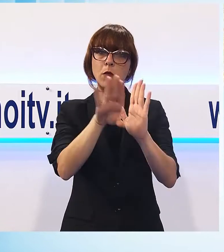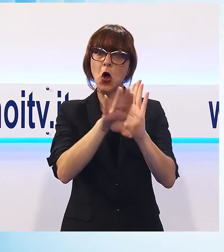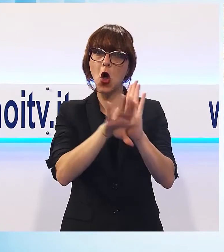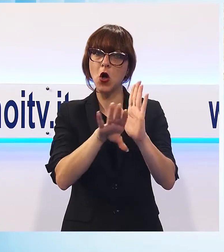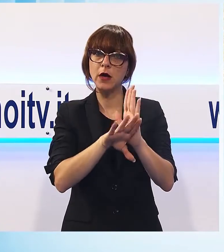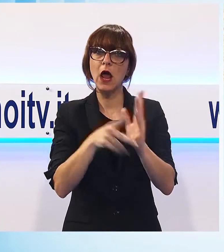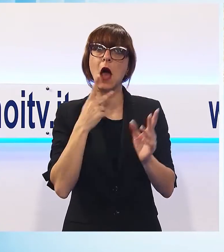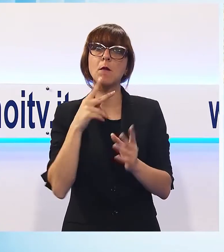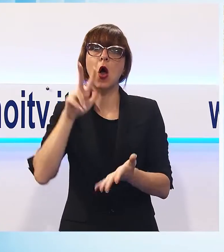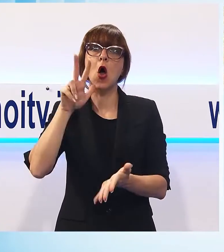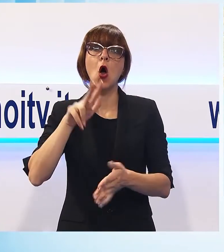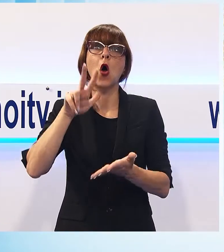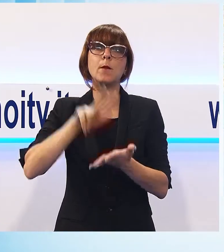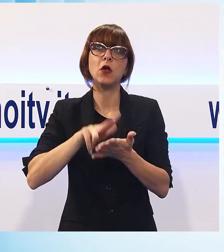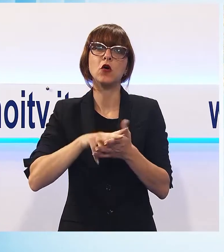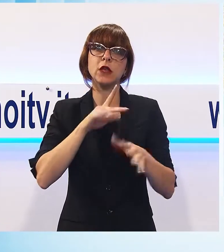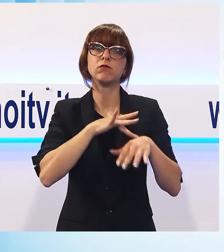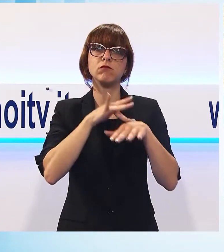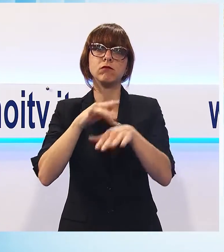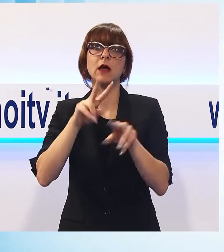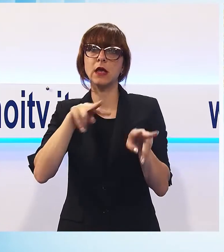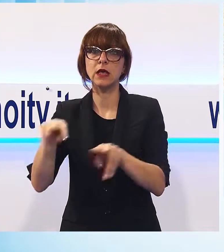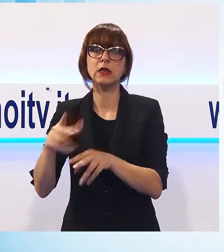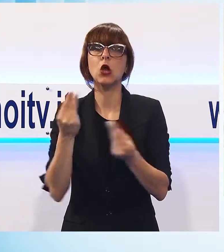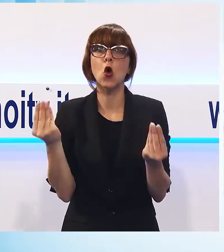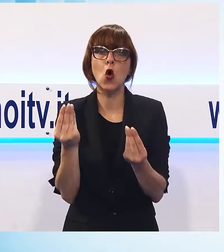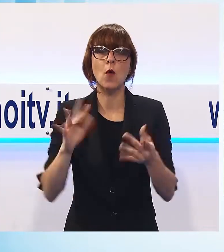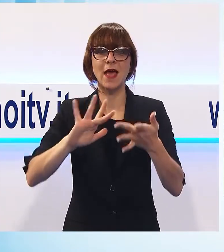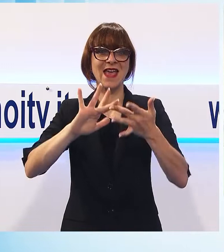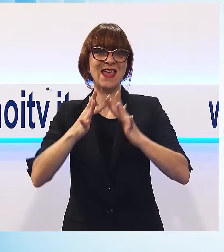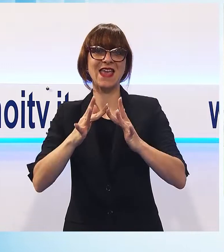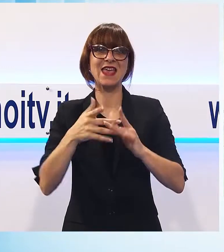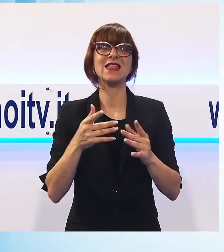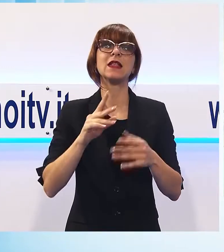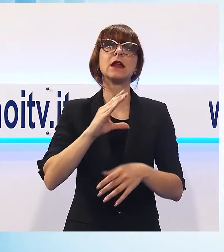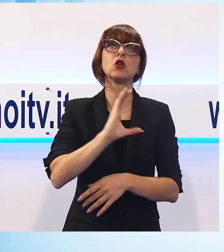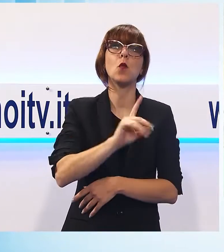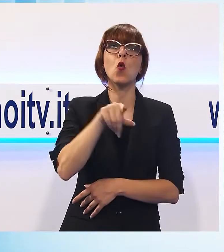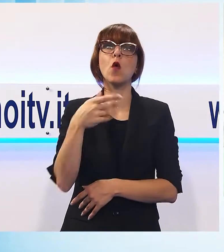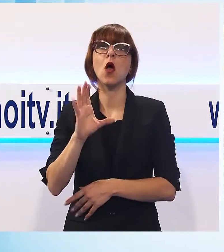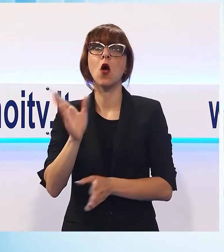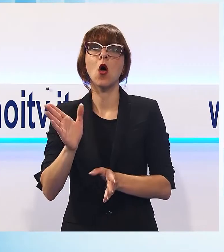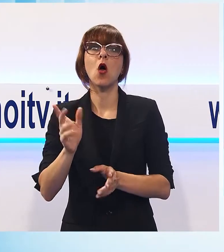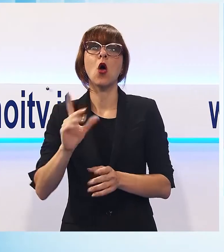prenotare una delle visite guidate, è possibile utilizzare i siti ufficiali di Comune e Confcommercio.